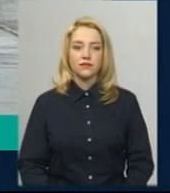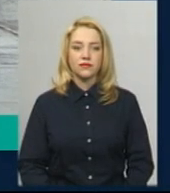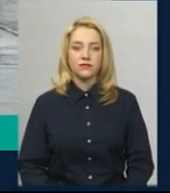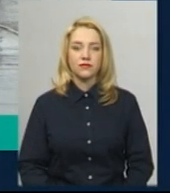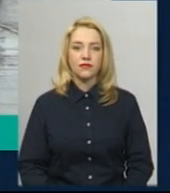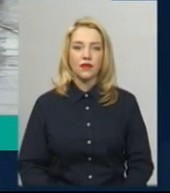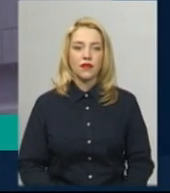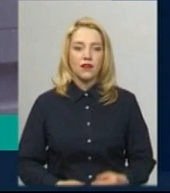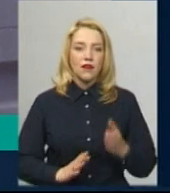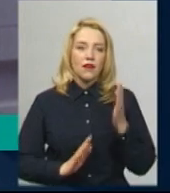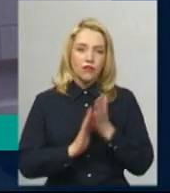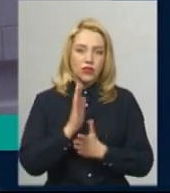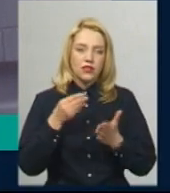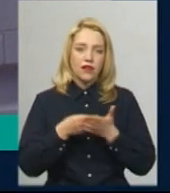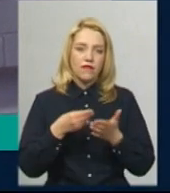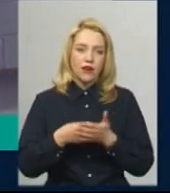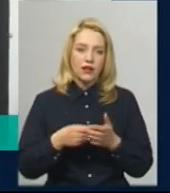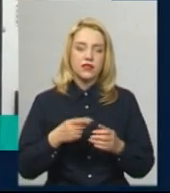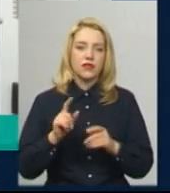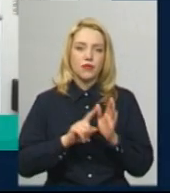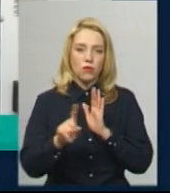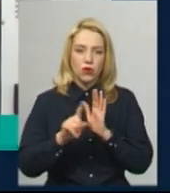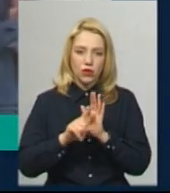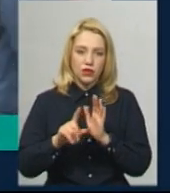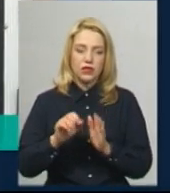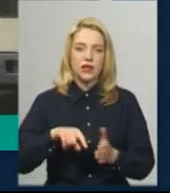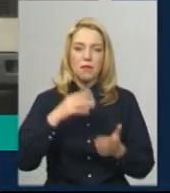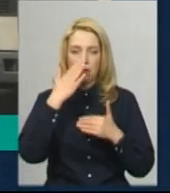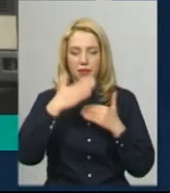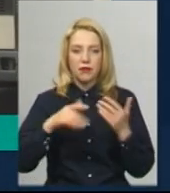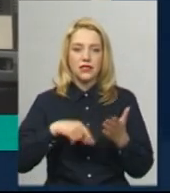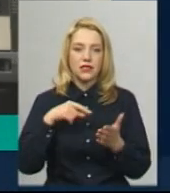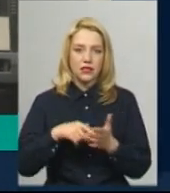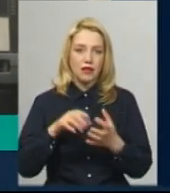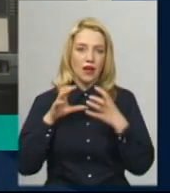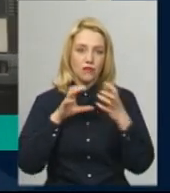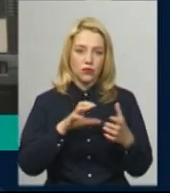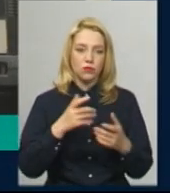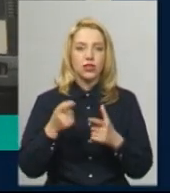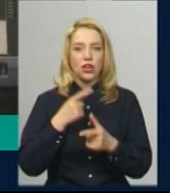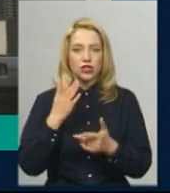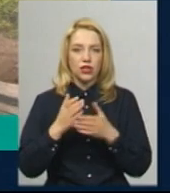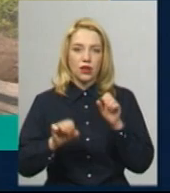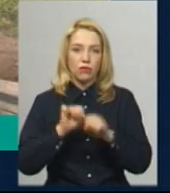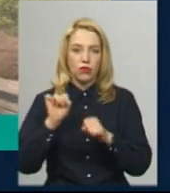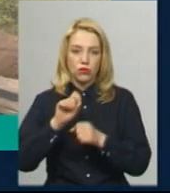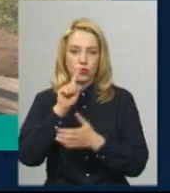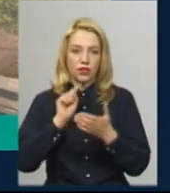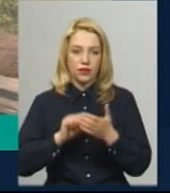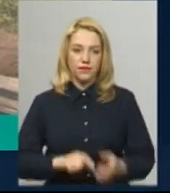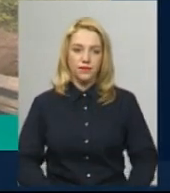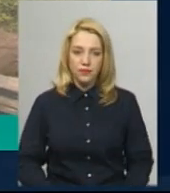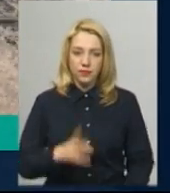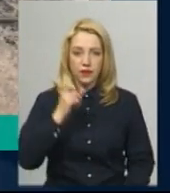Виросла вартість проїзду у приміських автобусах Хмельницького району. Чи є в діях перевізників порушення? На